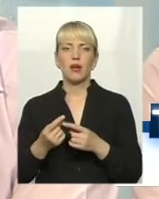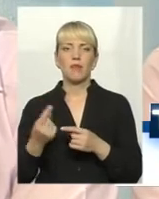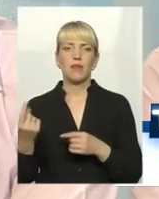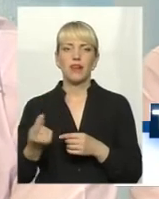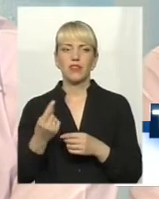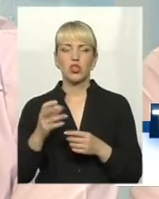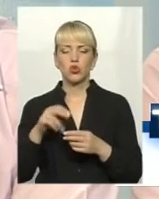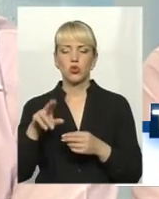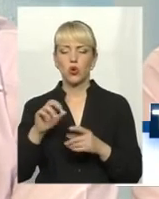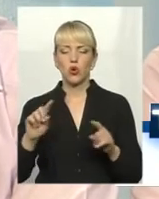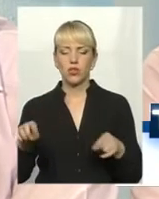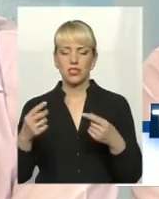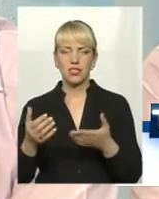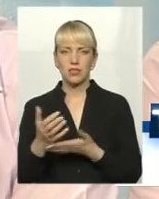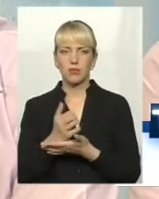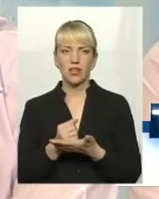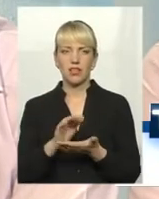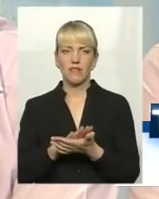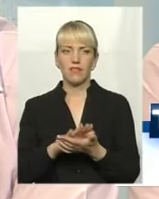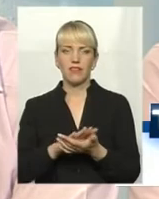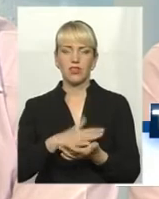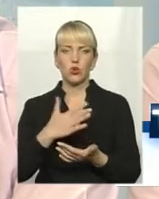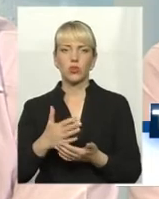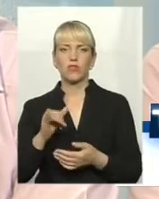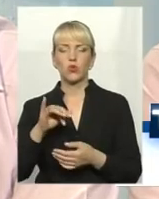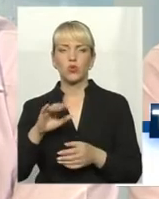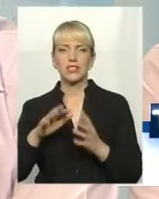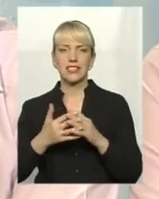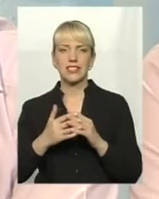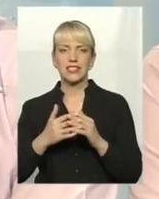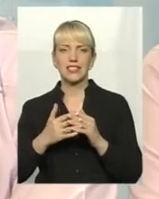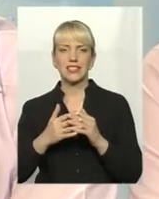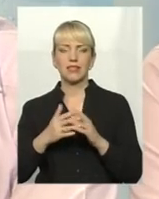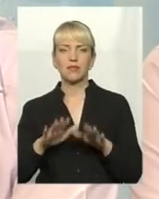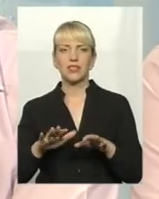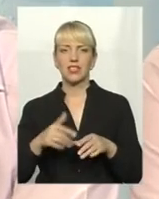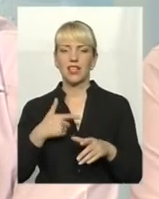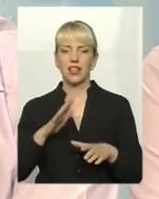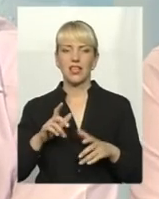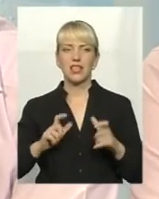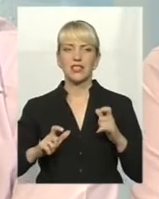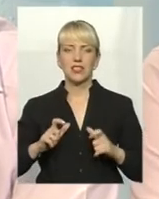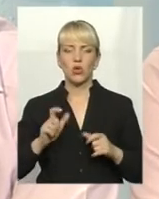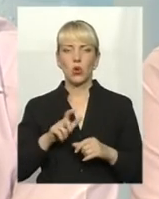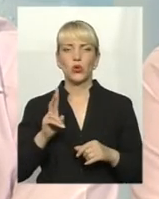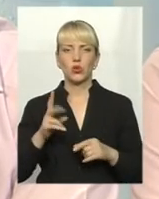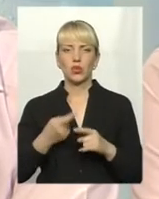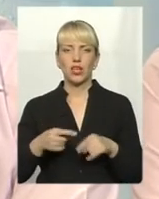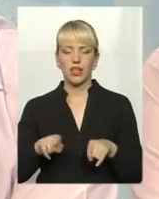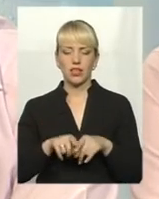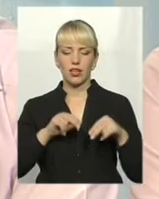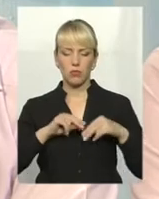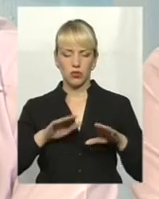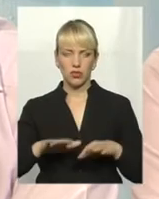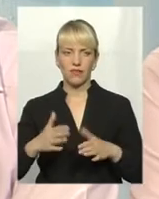організації збирання відходів саме в сільській містевиць, і я тому не заздрю людям, які зараз на таких посадах, але вже в наш